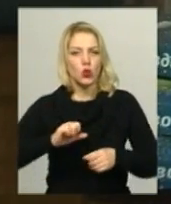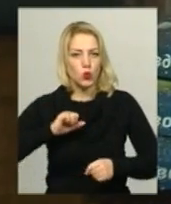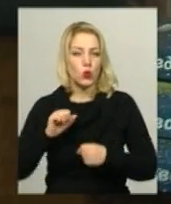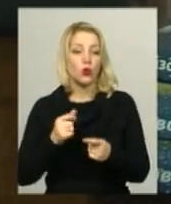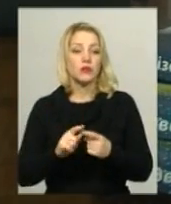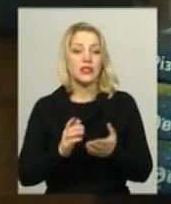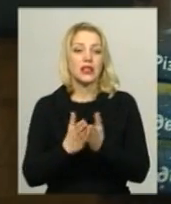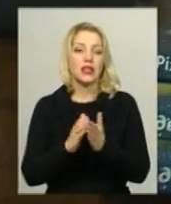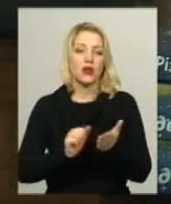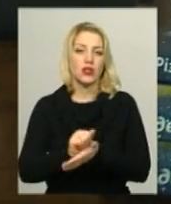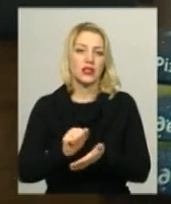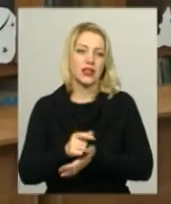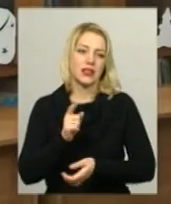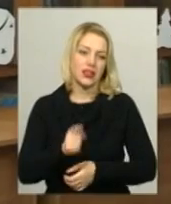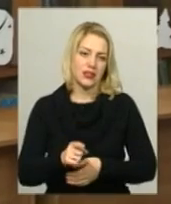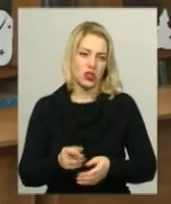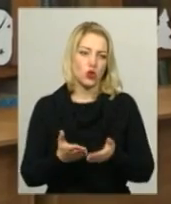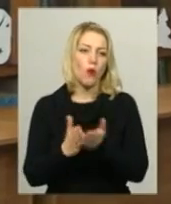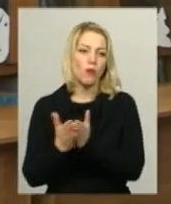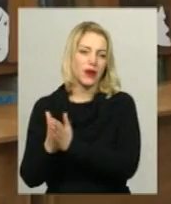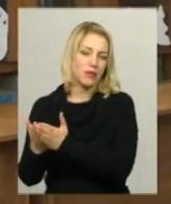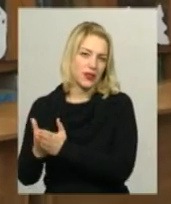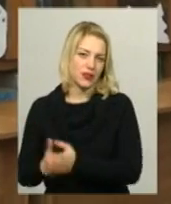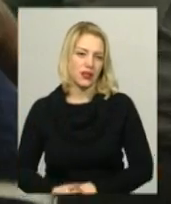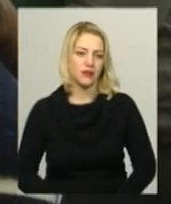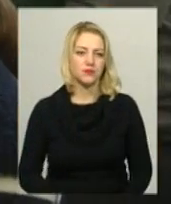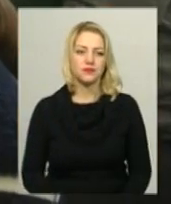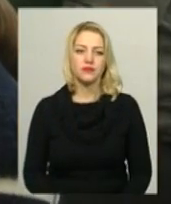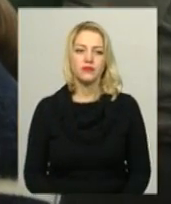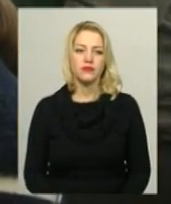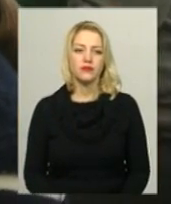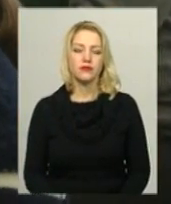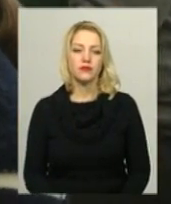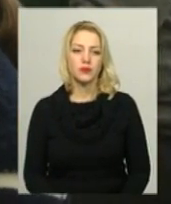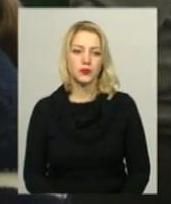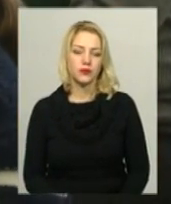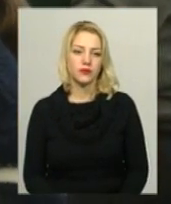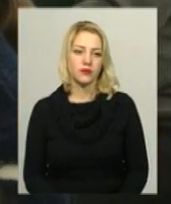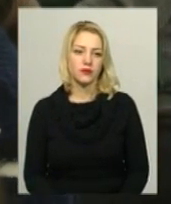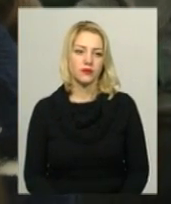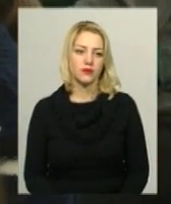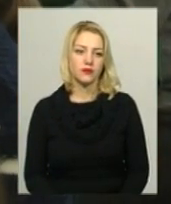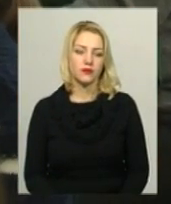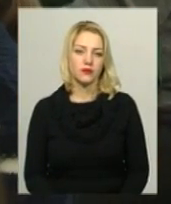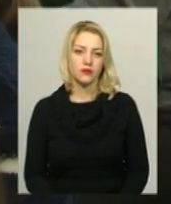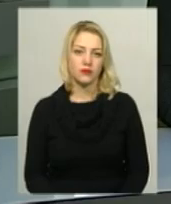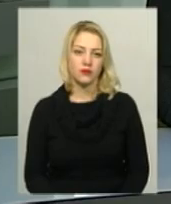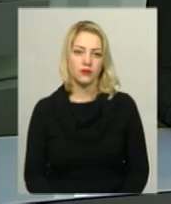вийшла тиражем у тисячу примірників, додає Андрій Павловський. Вікторія Зелінська, Іван Мовчан, новини Поділяцентр.